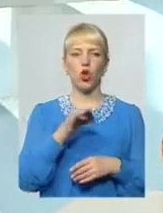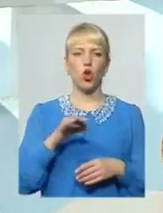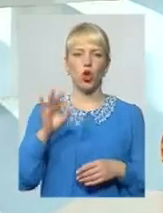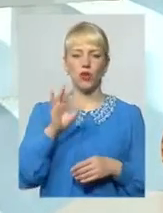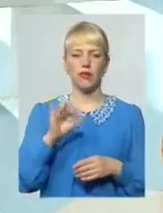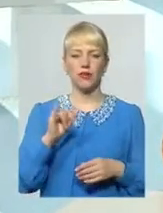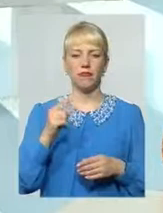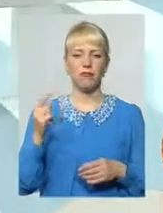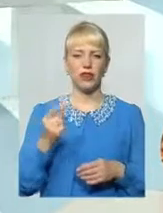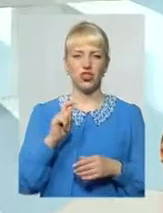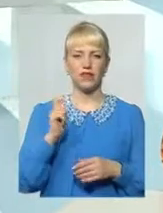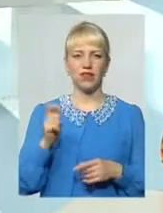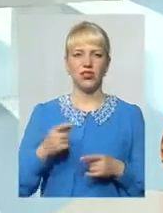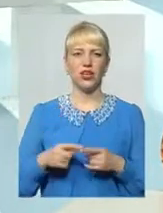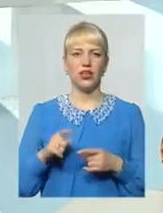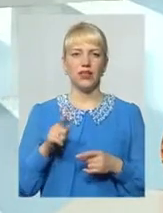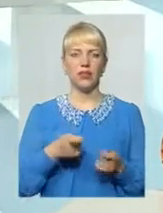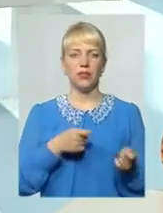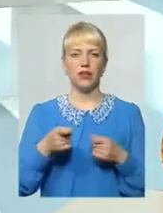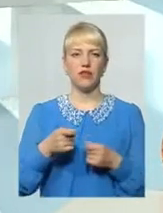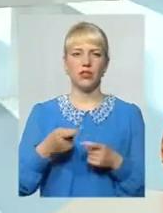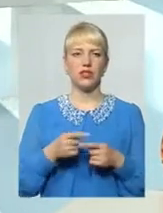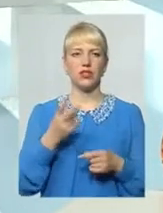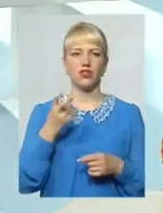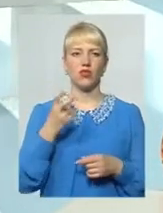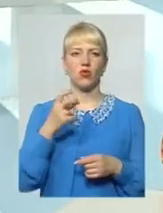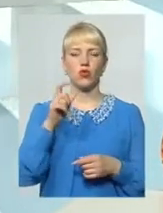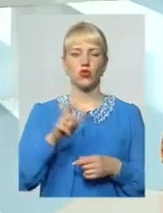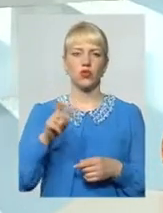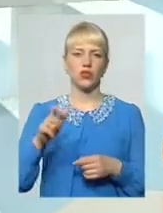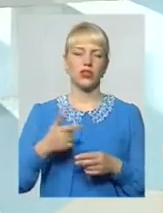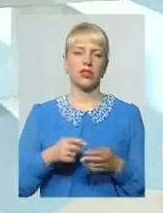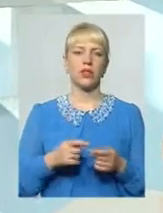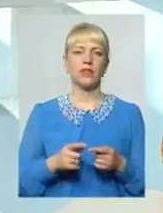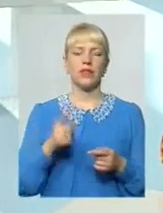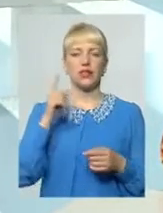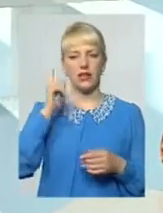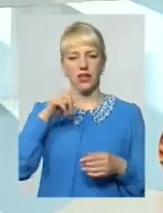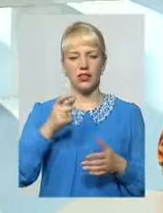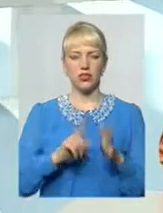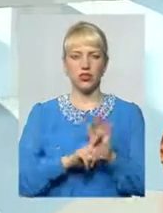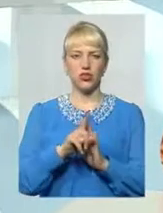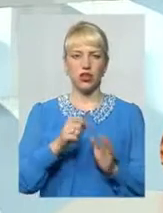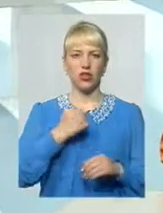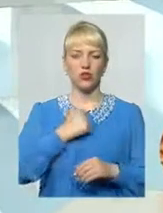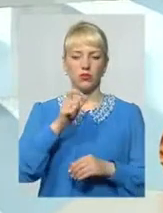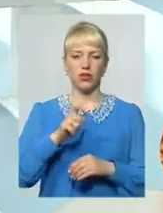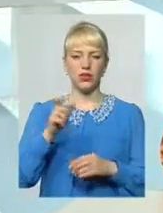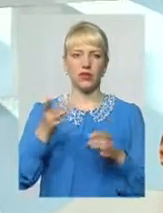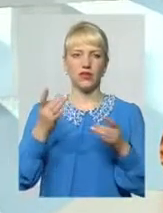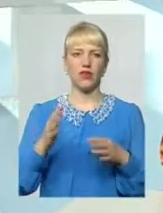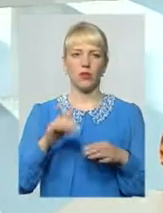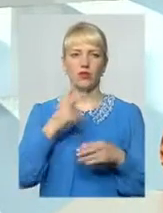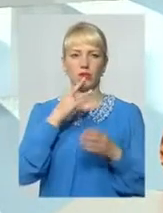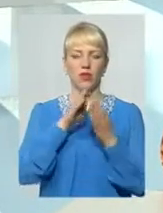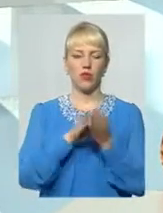лінії Ну і здебільшого звідти привозять двохсотих, як боляче сказати Спочатку знаєш бійців, а потім бачиш на